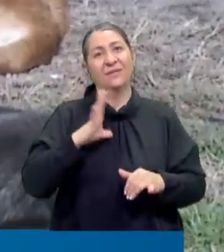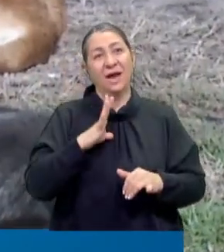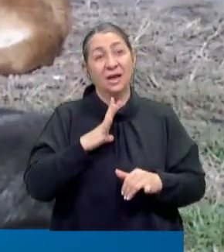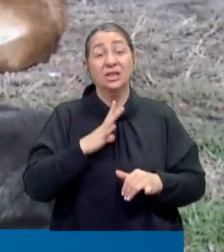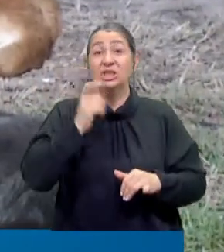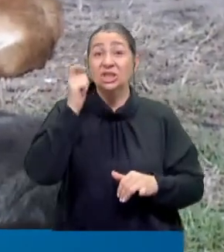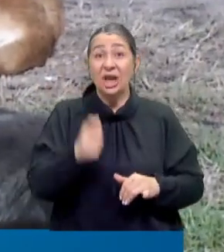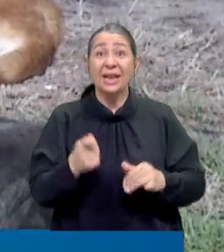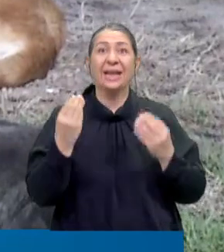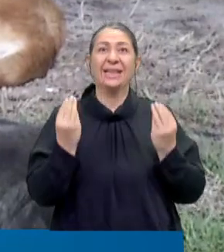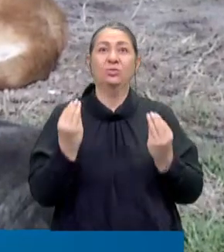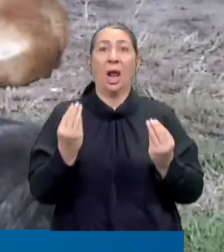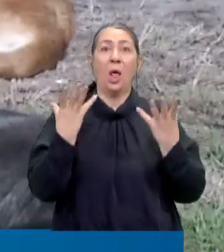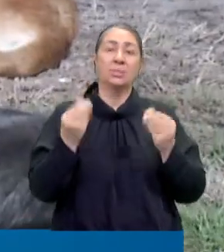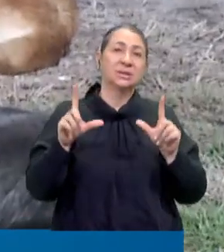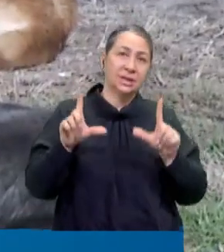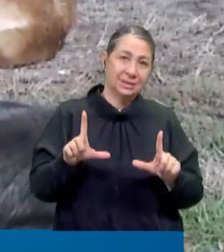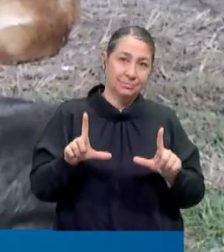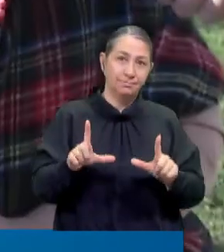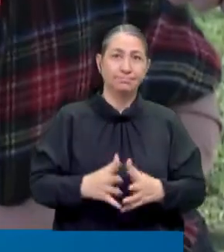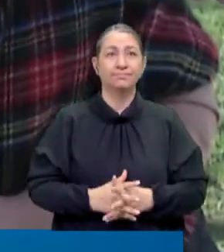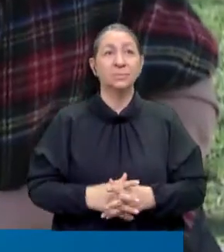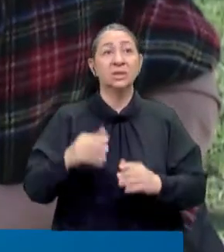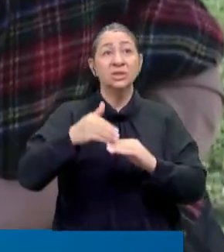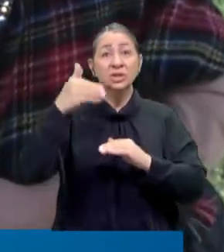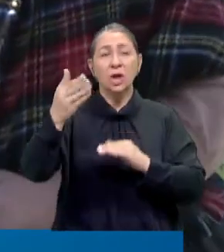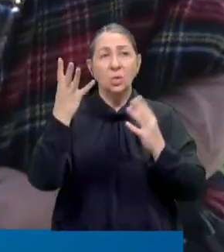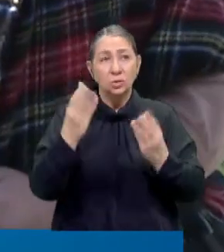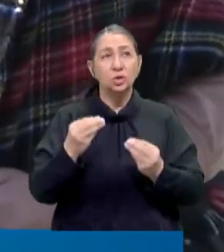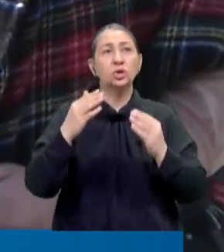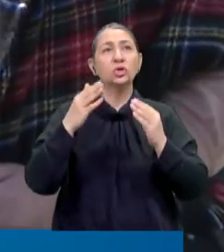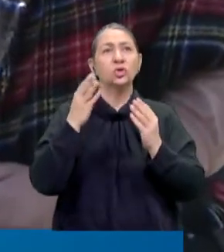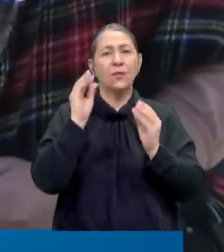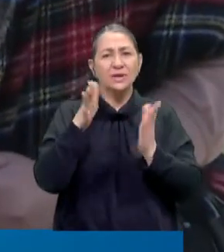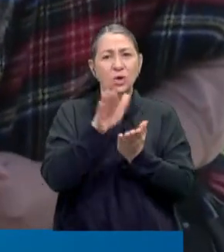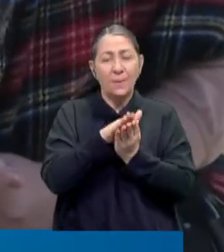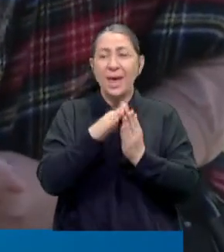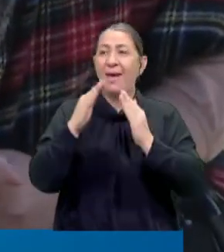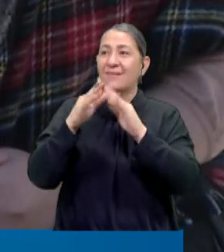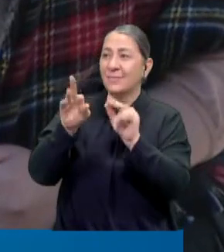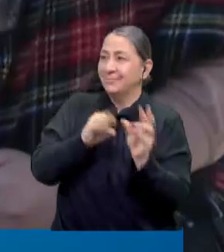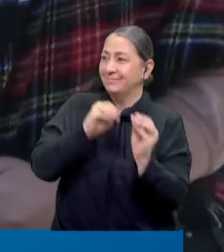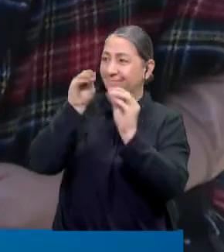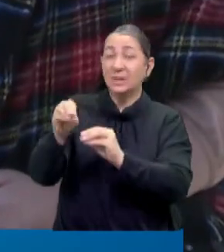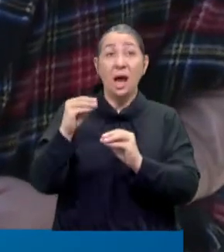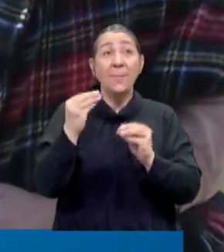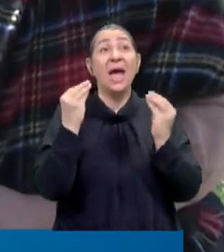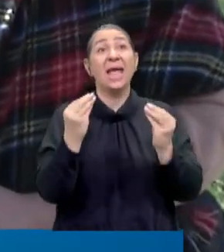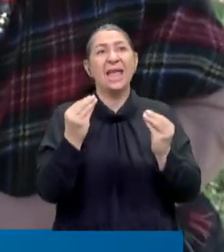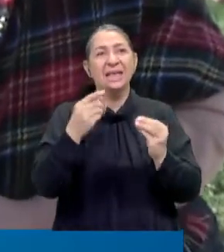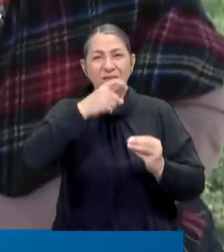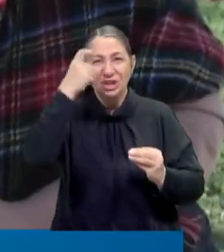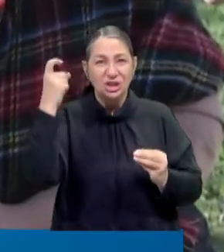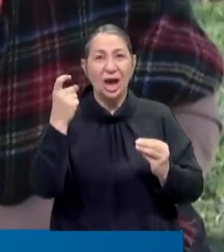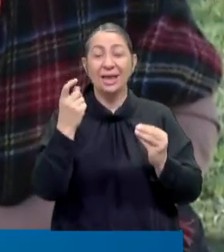var. Şartlarının gittikleri yerde daha iyi olması. Dışarıda olacağının çoğu köpek barınakta olabilir ama iyi barınaklarda